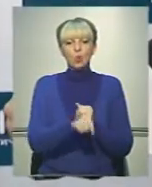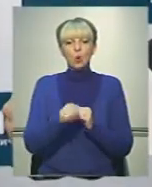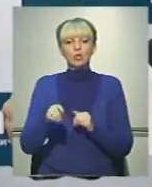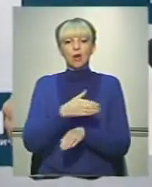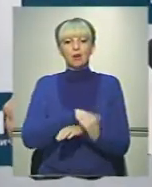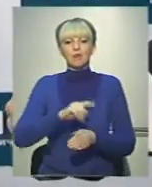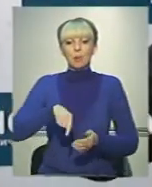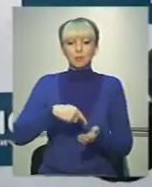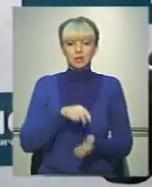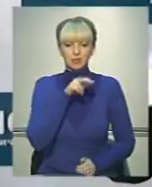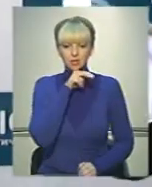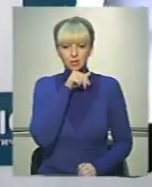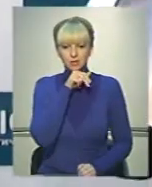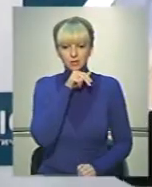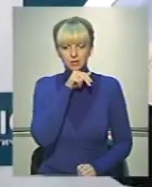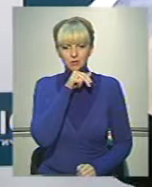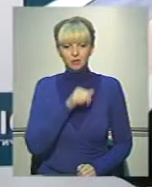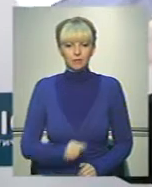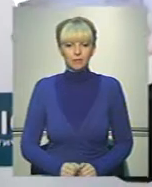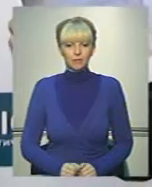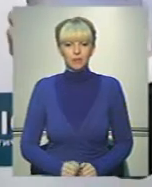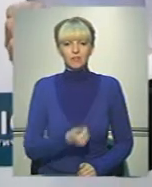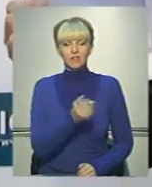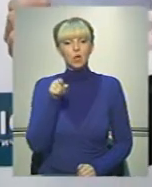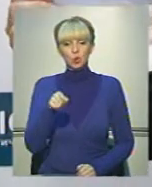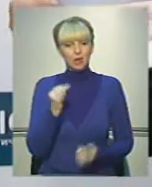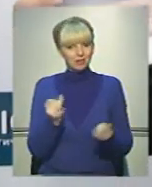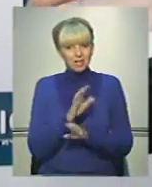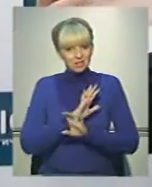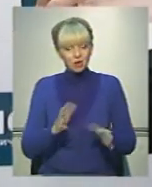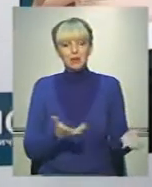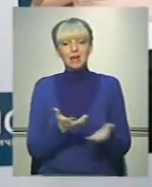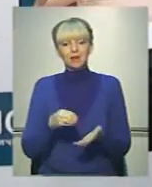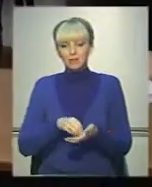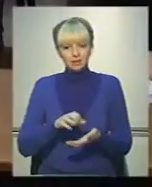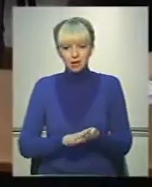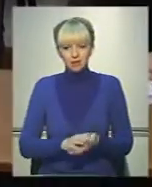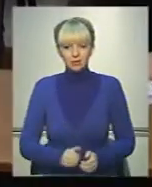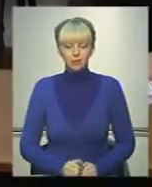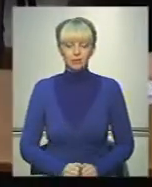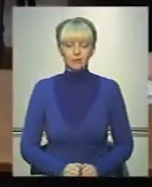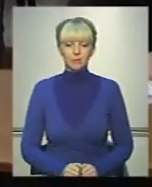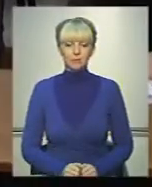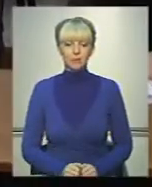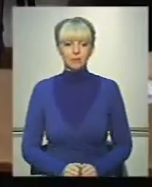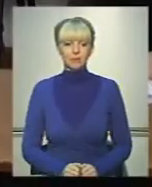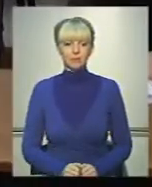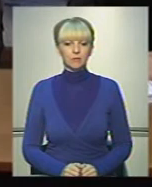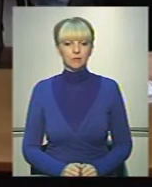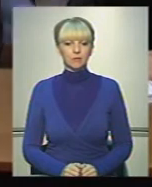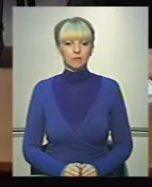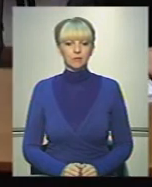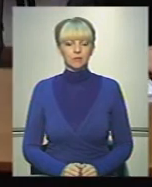адресі міста Чернівців. Вас тоді не цікавило, які дани? Максим Калінчук, Анастасія